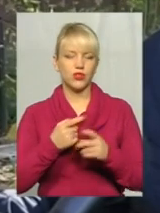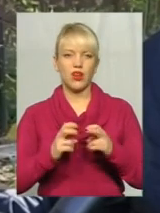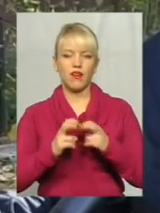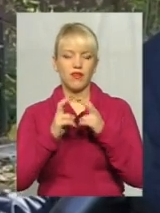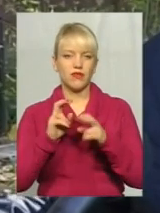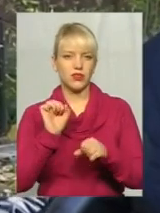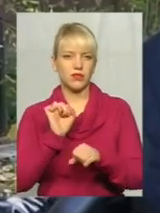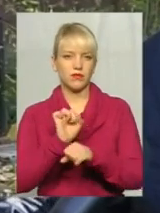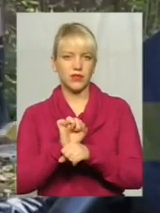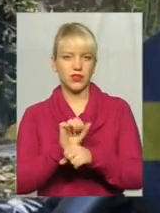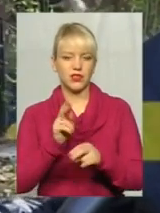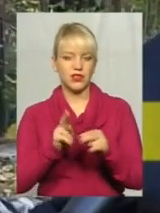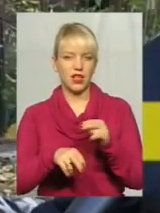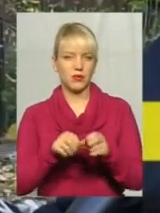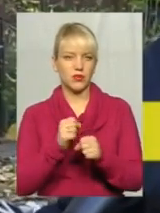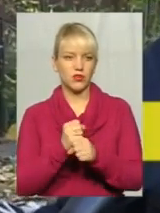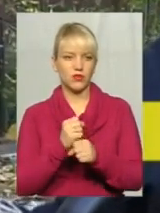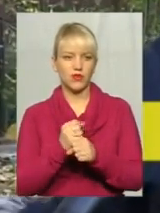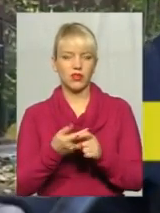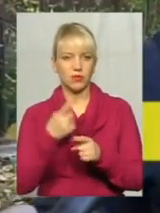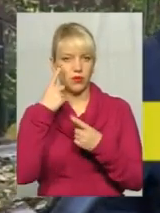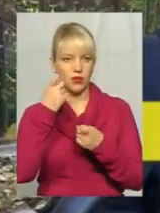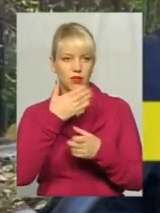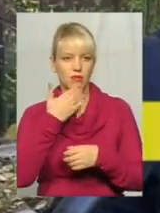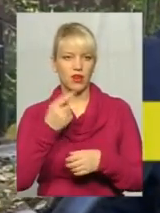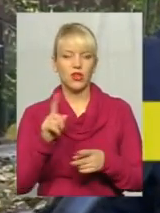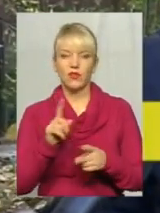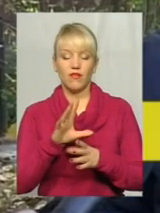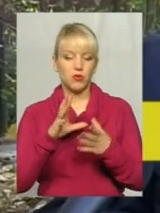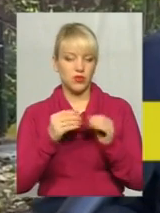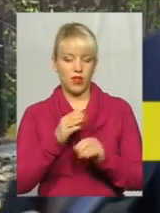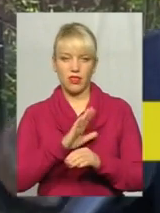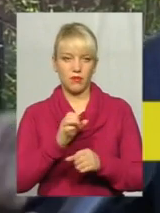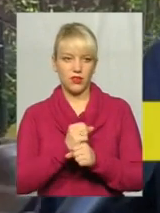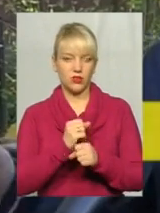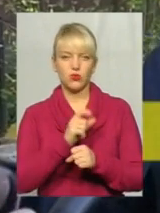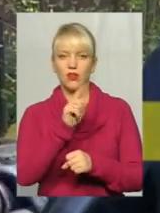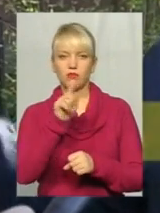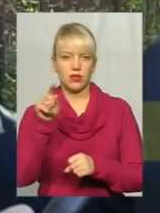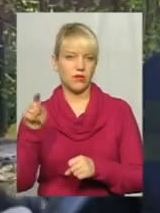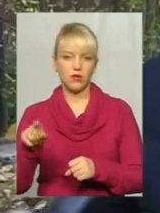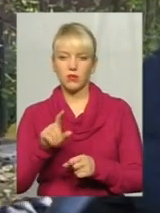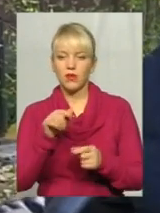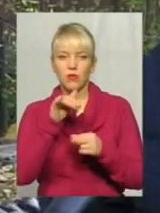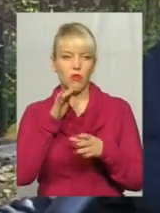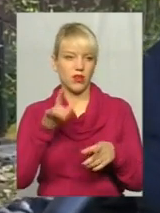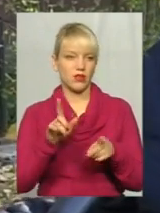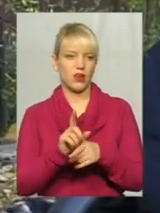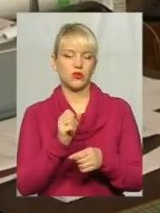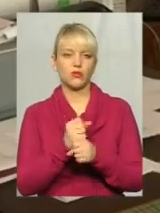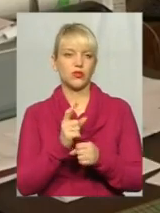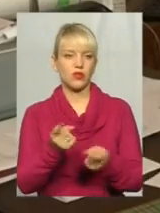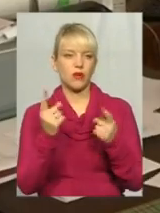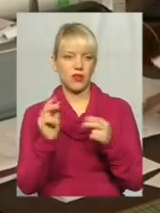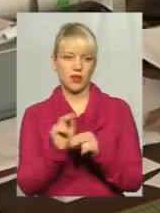ліфти не працюють. Не могли вони так зразу всі поламатися. І всіх в одній час капітальний ремонт настати.